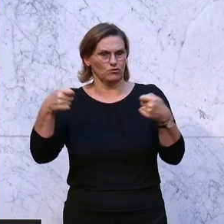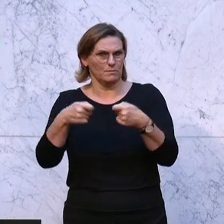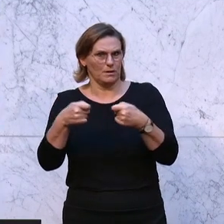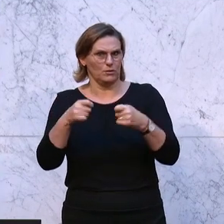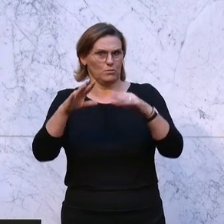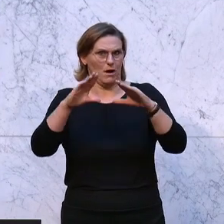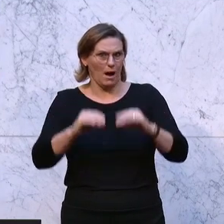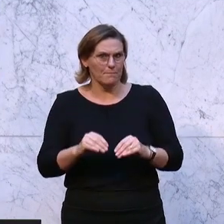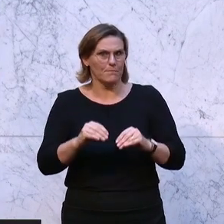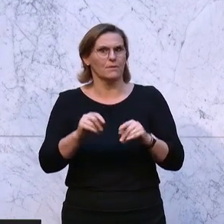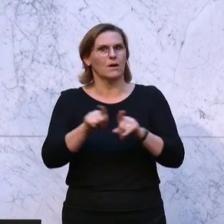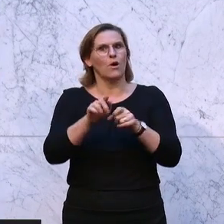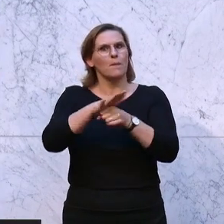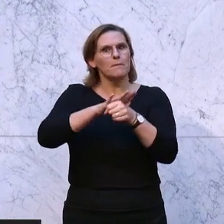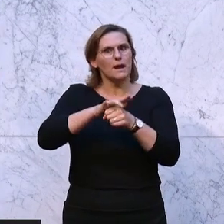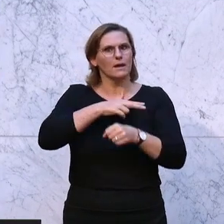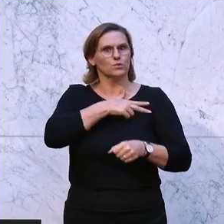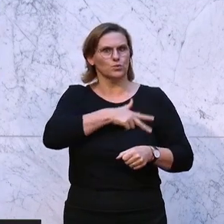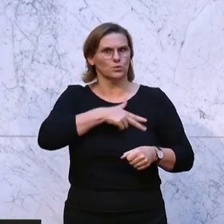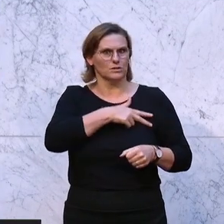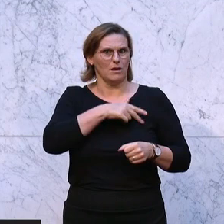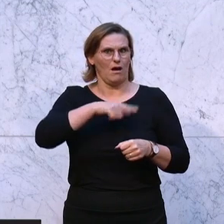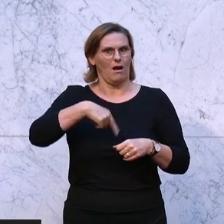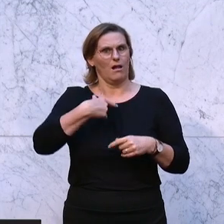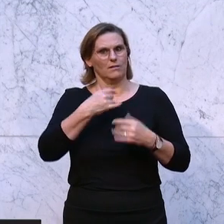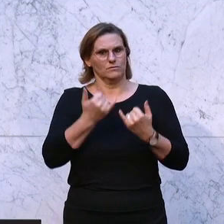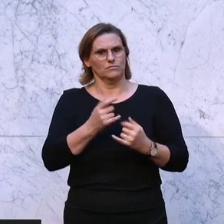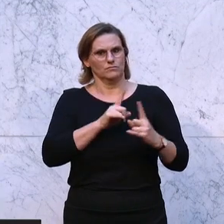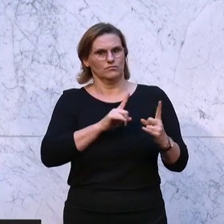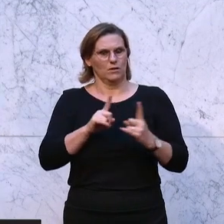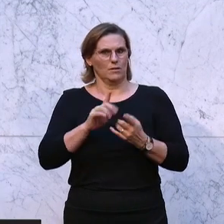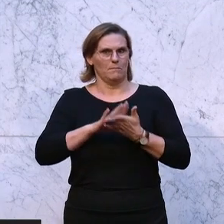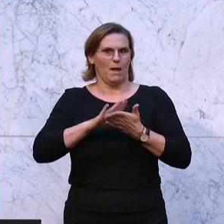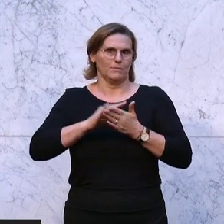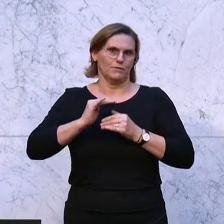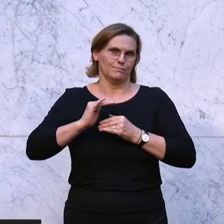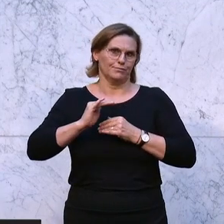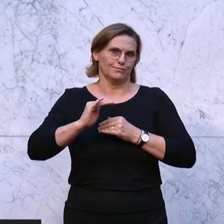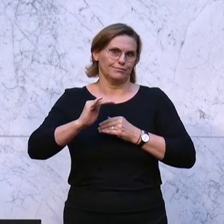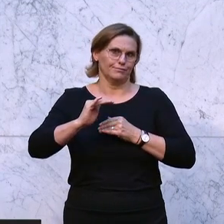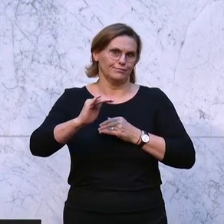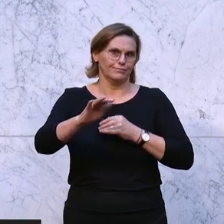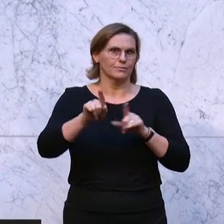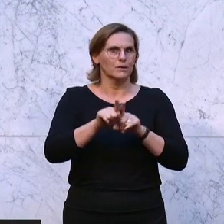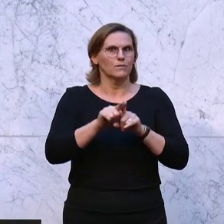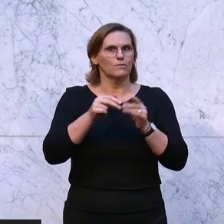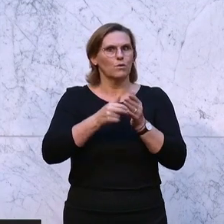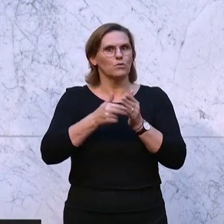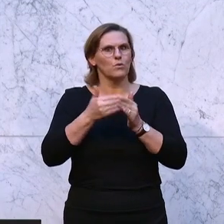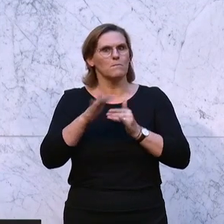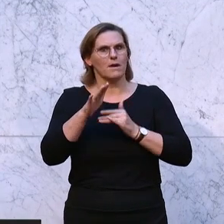Es geht weiter im Bereich Soziales, wo das Status Quo fortgeschrieben wird. Wo sind weitere wichtige